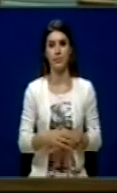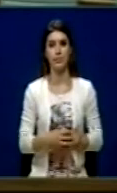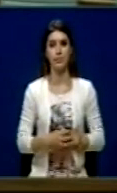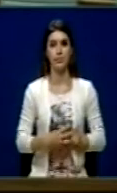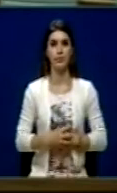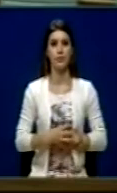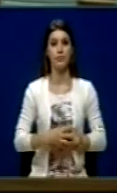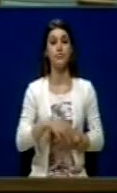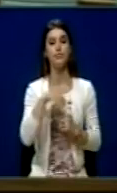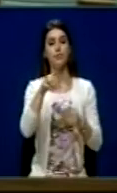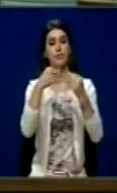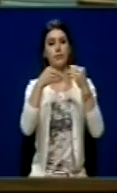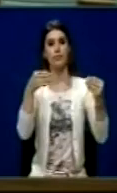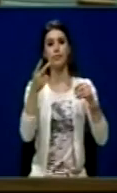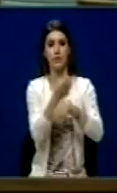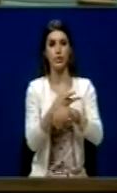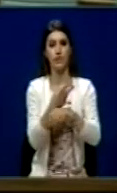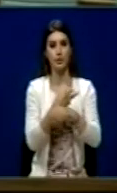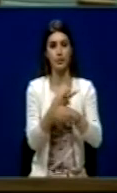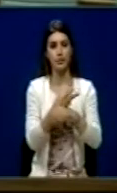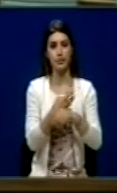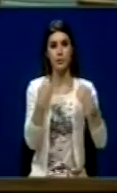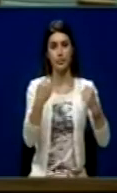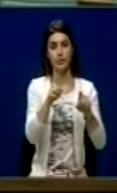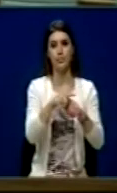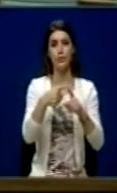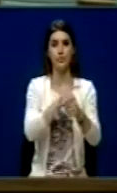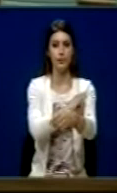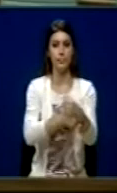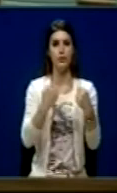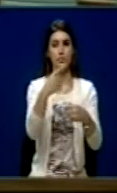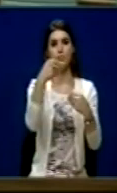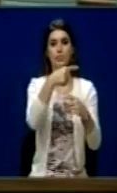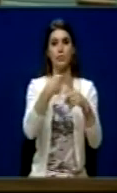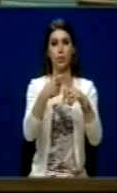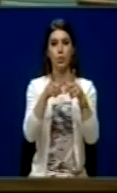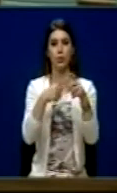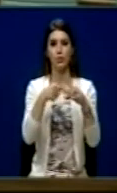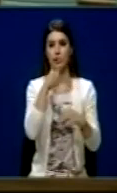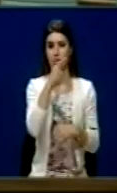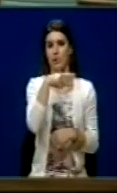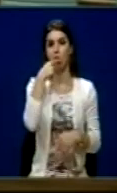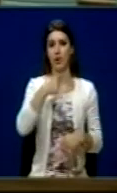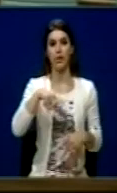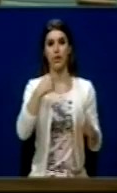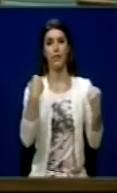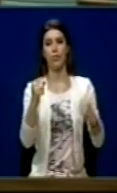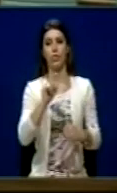Qështja shtë e ndërtimit, edhe qështja e fuqis që u përmendë dhe dhe nga zërven së këshu i ministri e redin kuqi. Tha, ne nuk kemi të forë, tha,